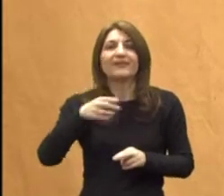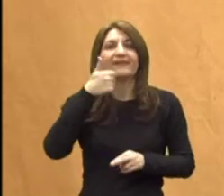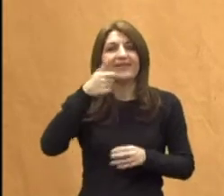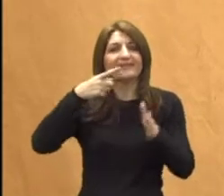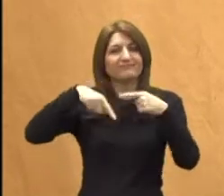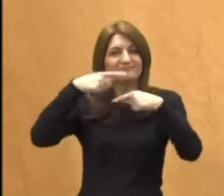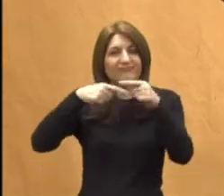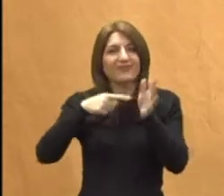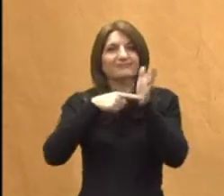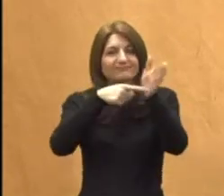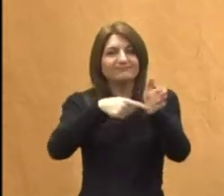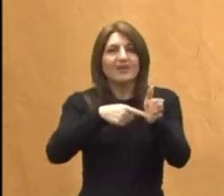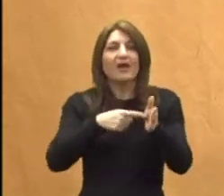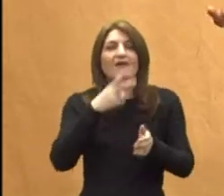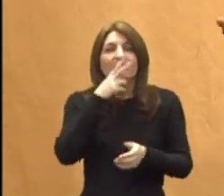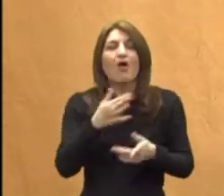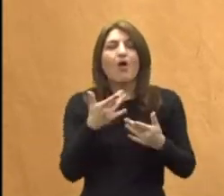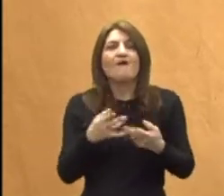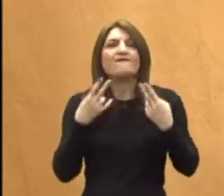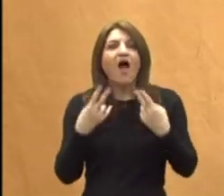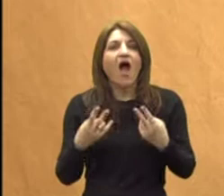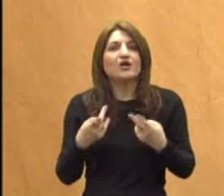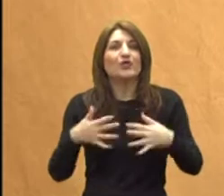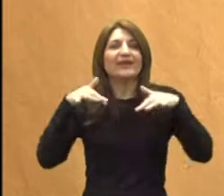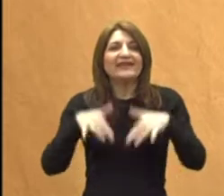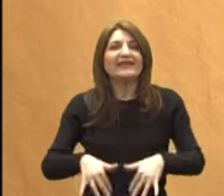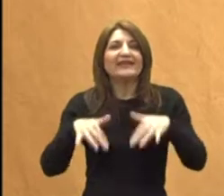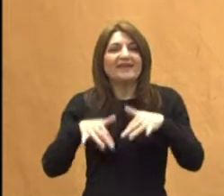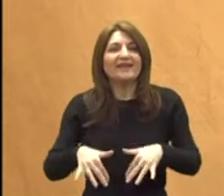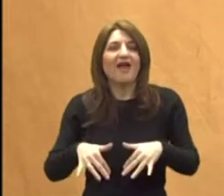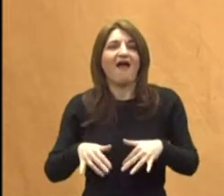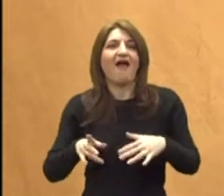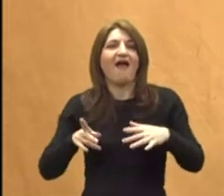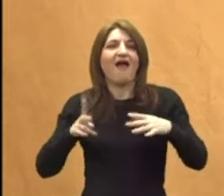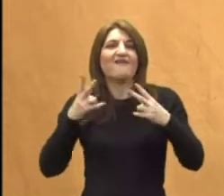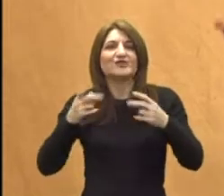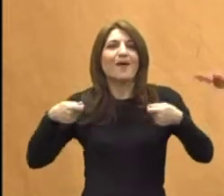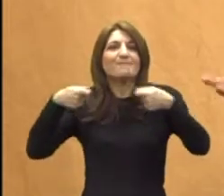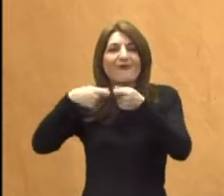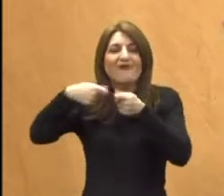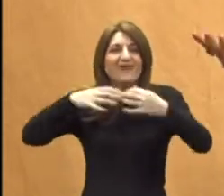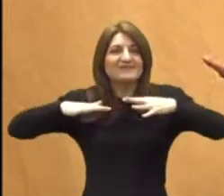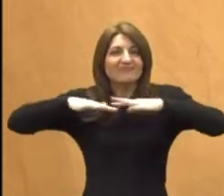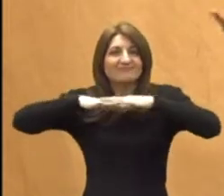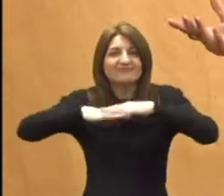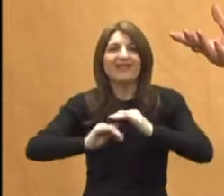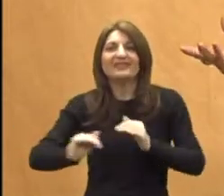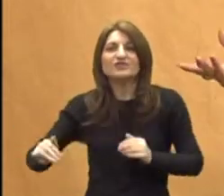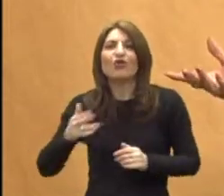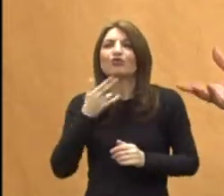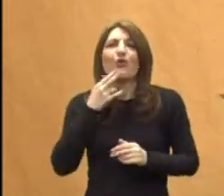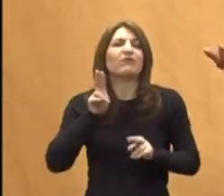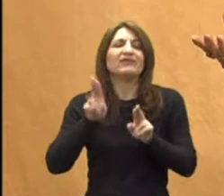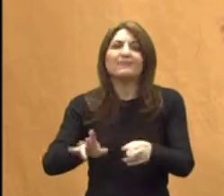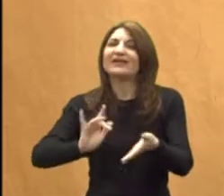koji nam pokazuje koliko je važna ta igra, ta interaktivnost između djece koja nemaju nikakve, koja imaju